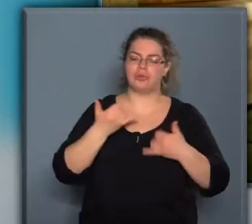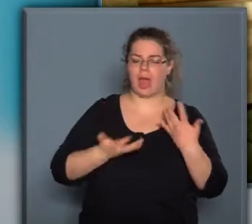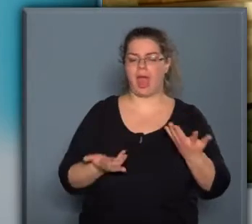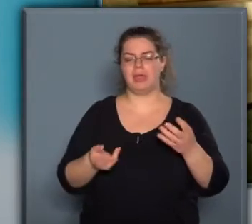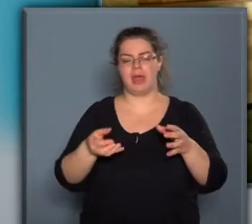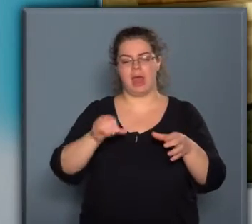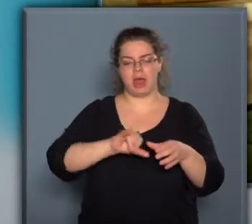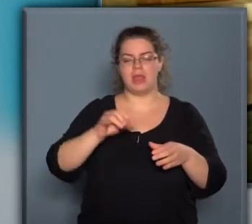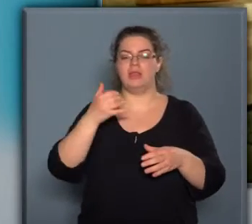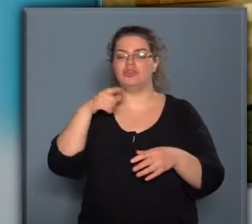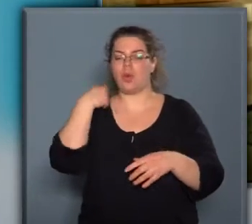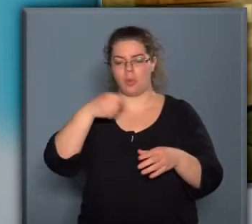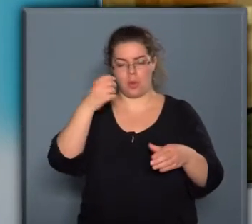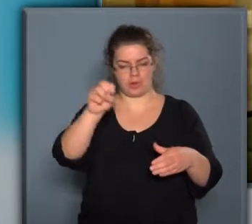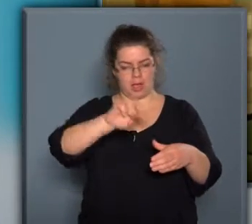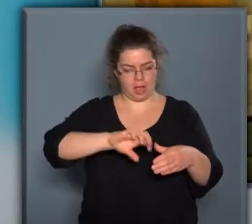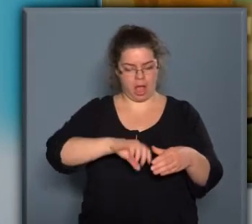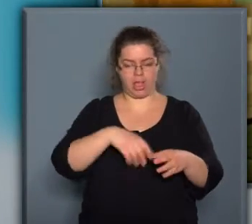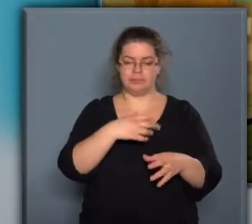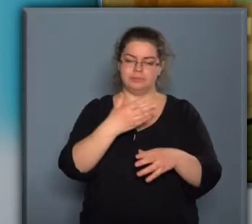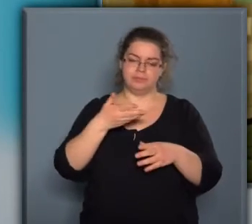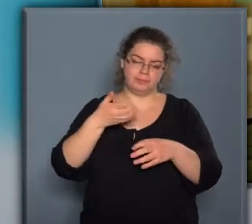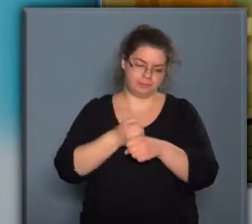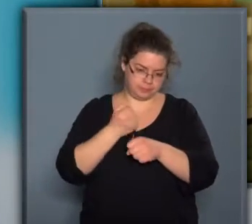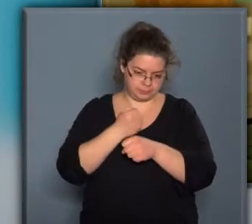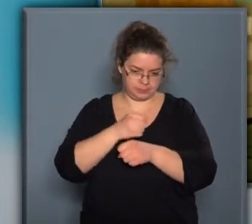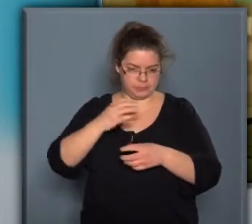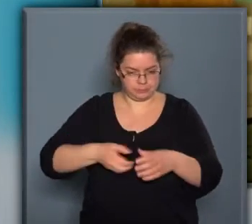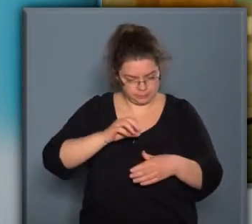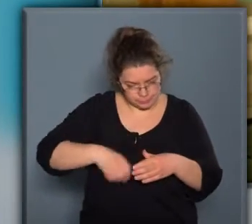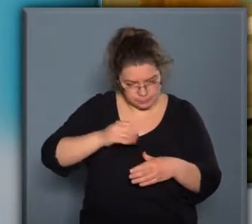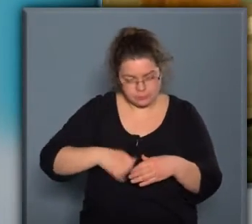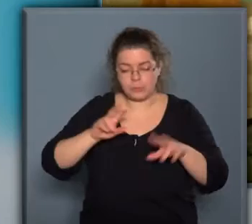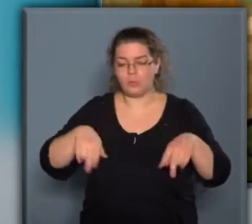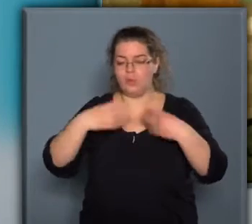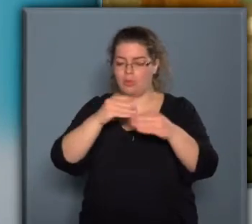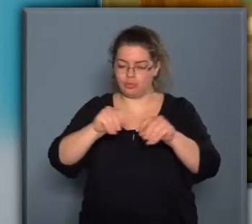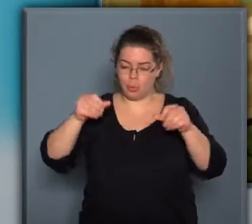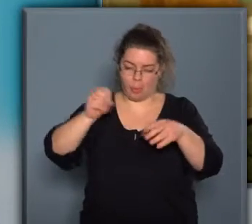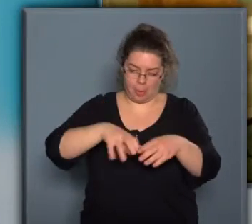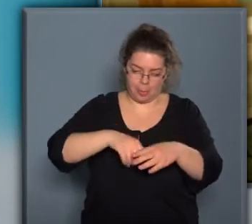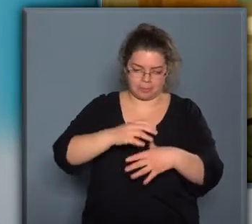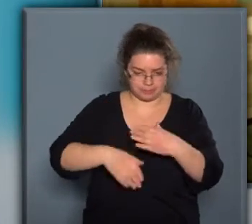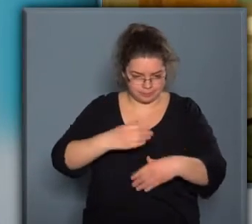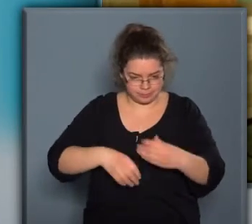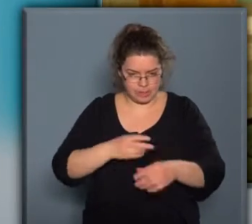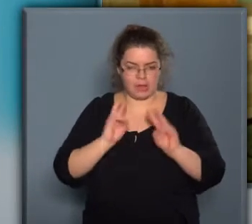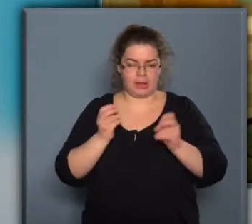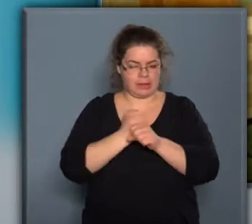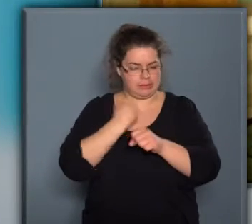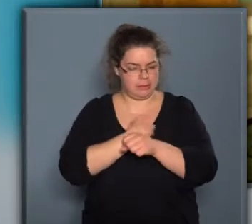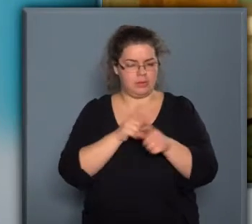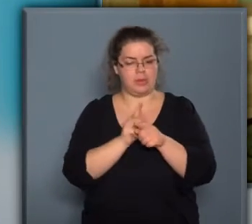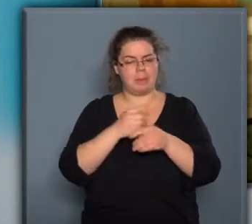joghúrtal elkészítem a tésztát belőle. A sót belerakom, és utána jól ki kell